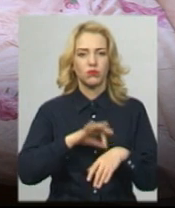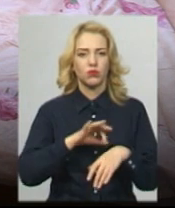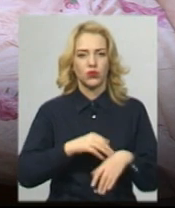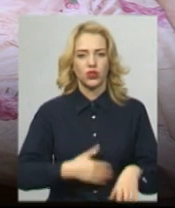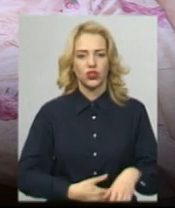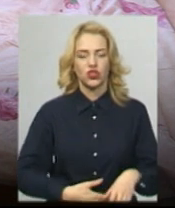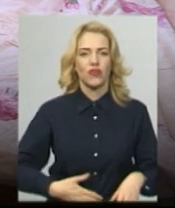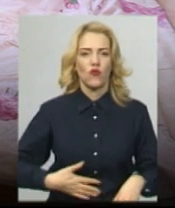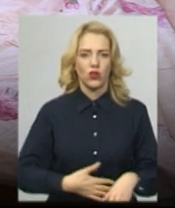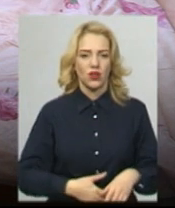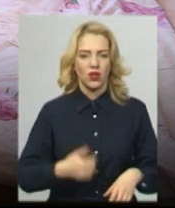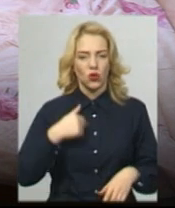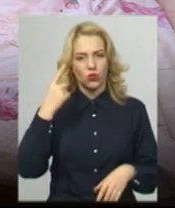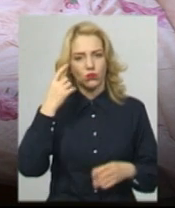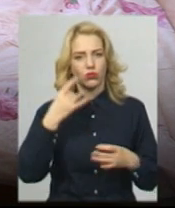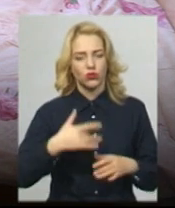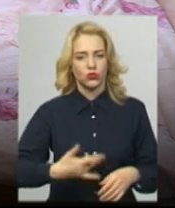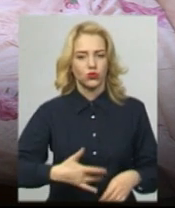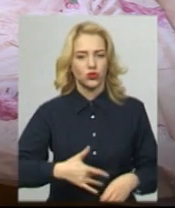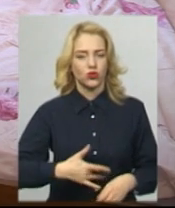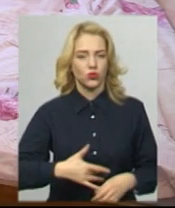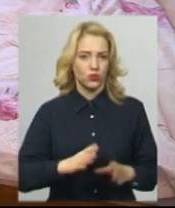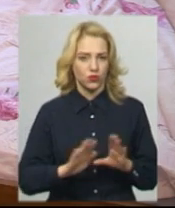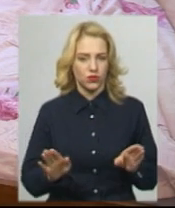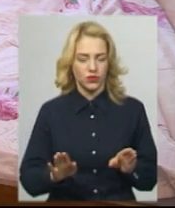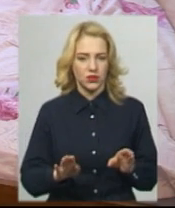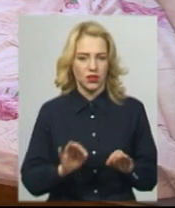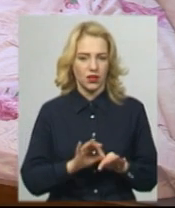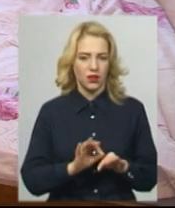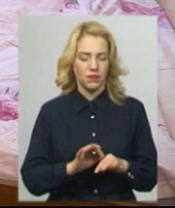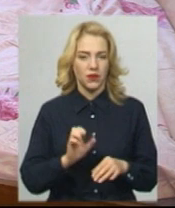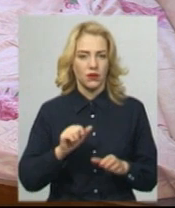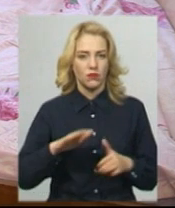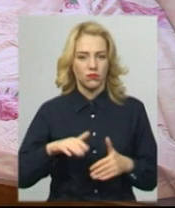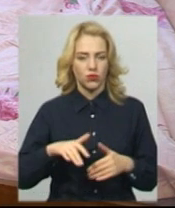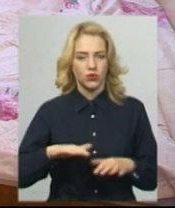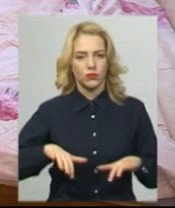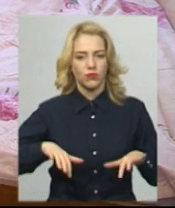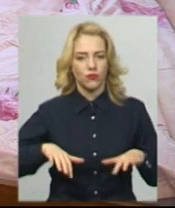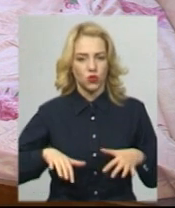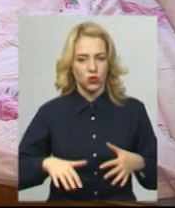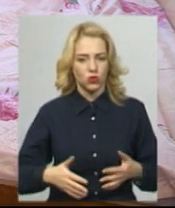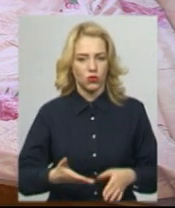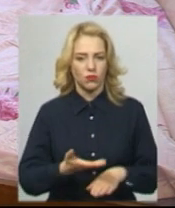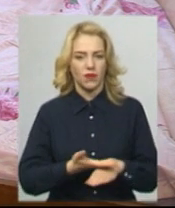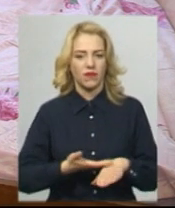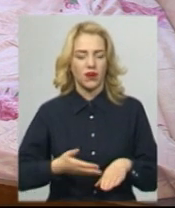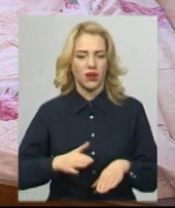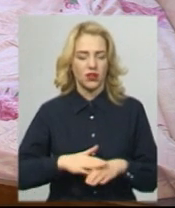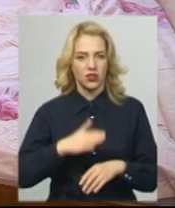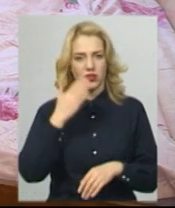просто заболів жовток і все. Потім втома, важкість,